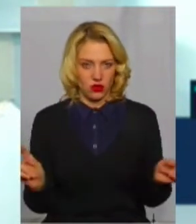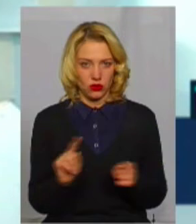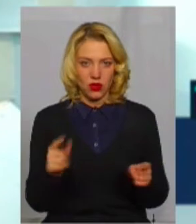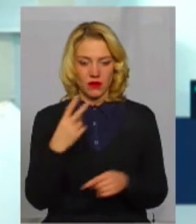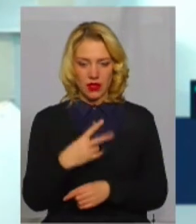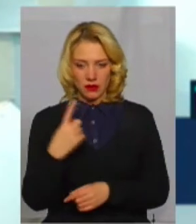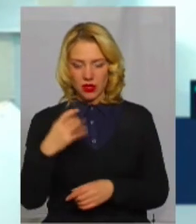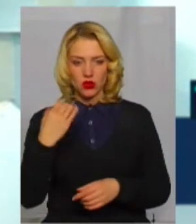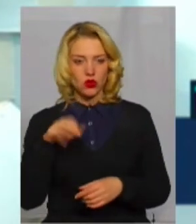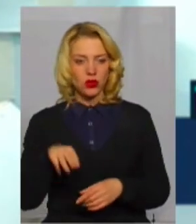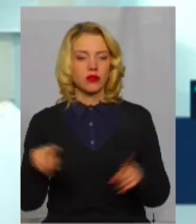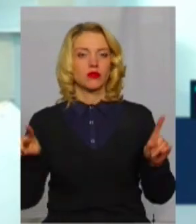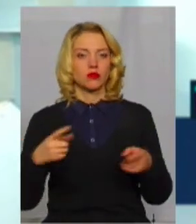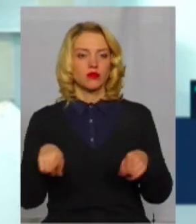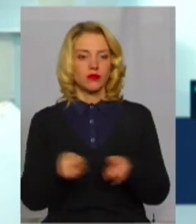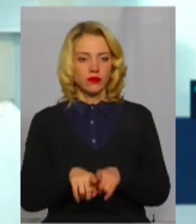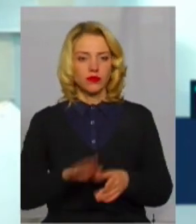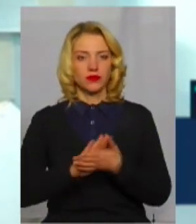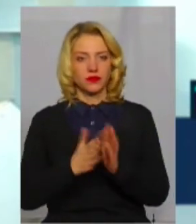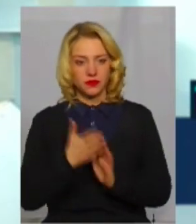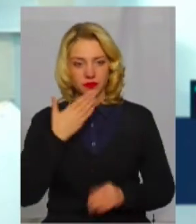чому ж така ситуація дивна.